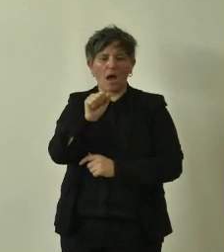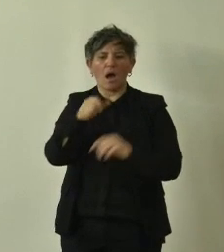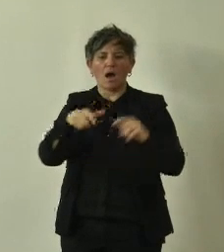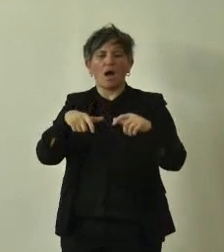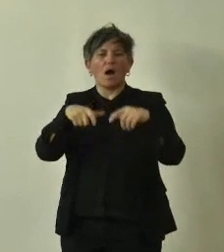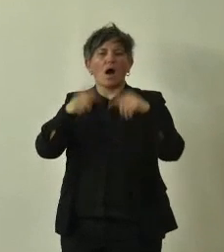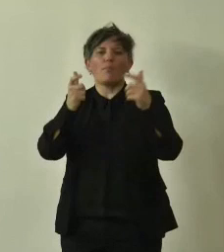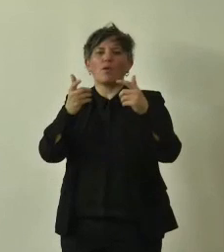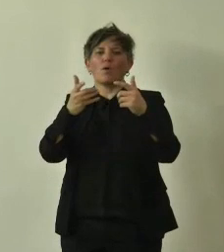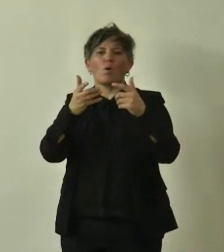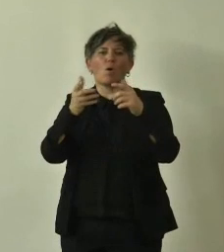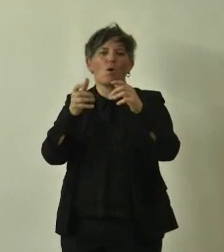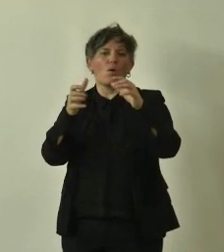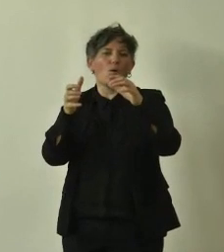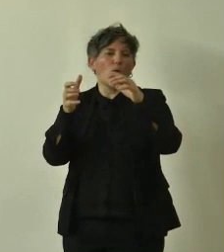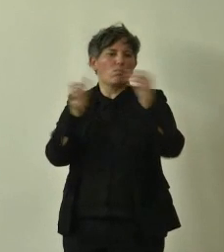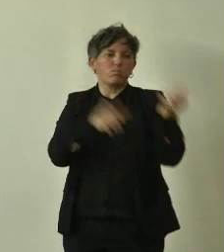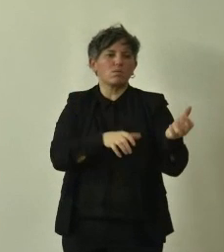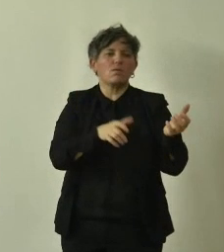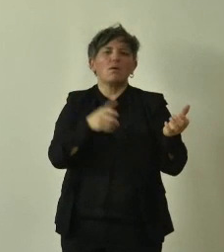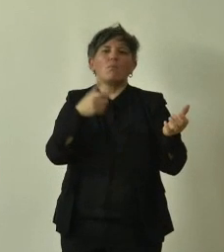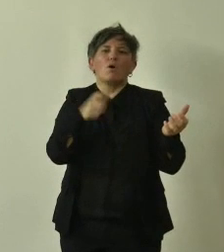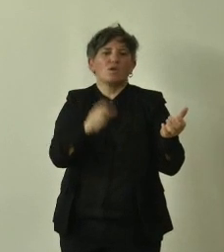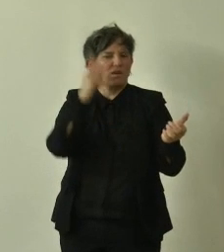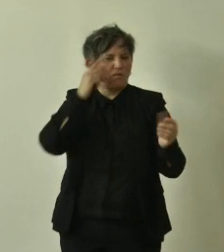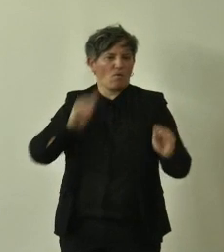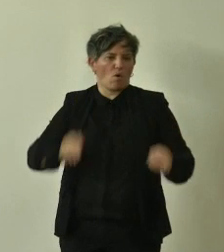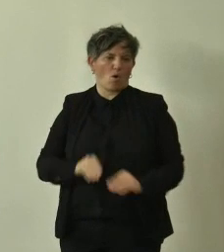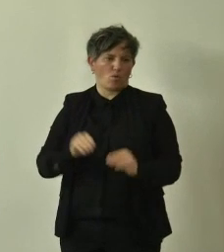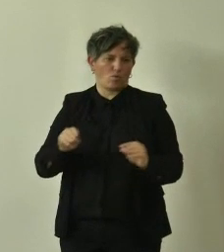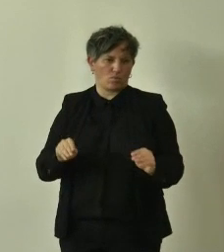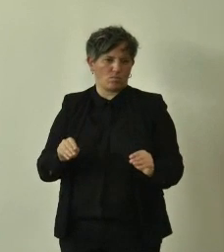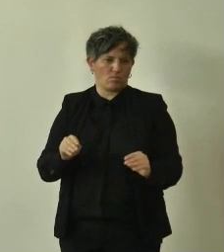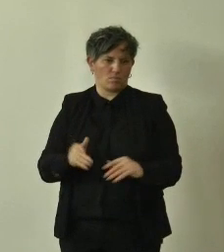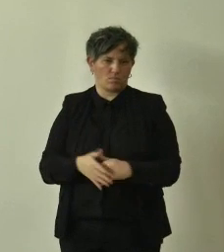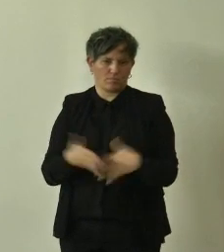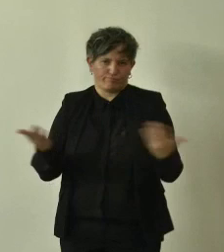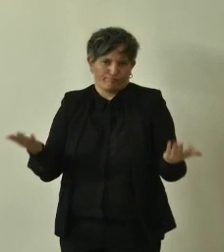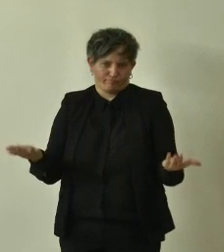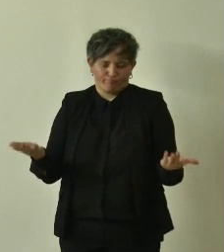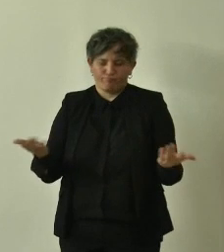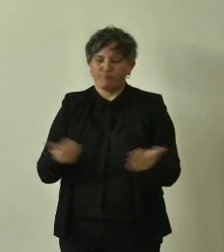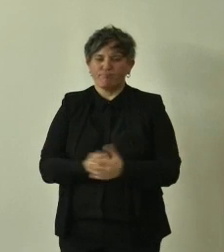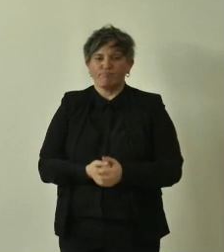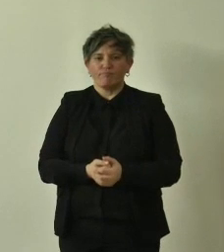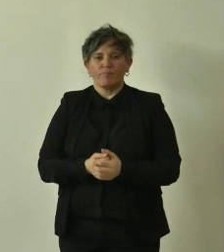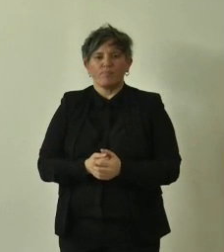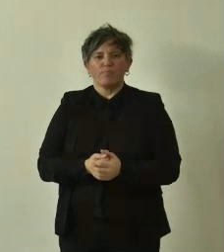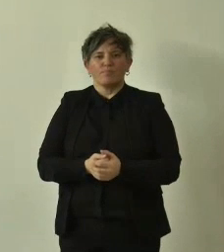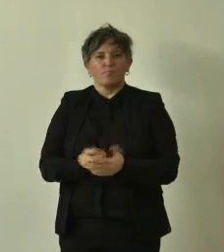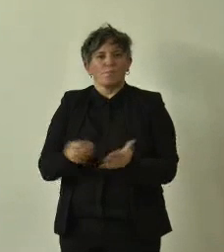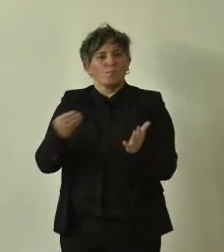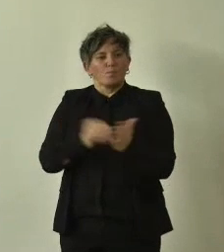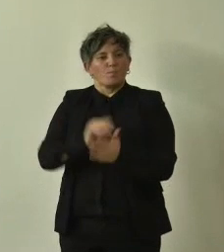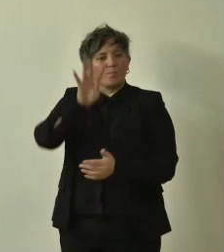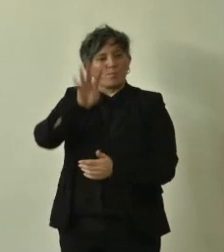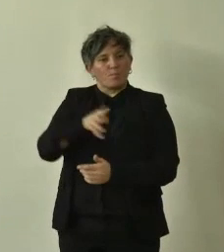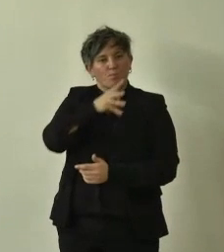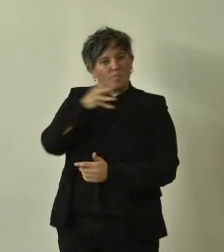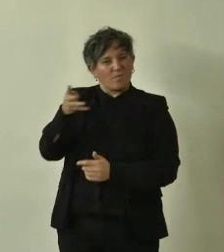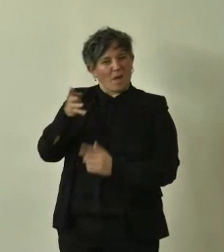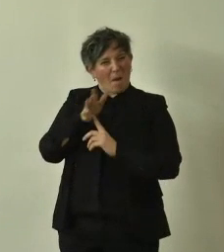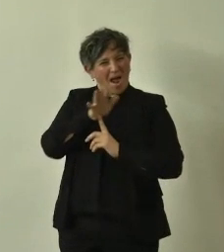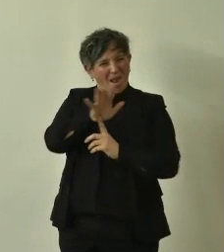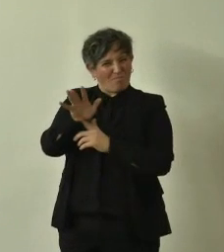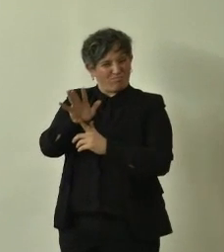della caduta dell'albero poi avevo preparato qualche tabella con dei dati che però avete